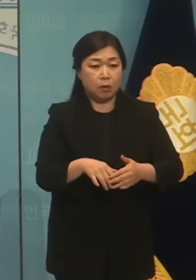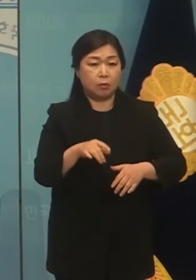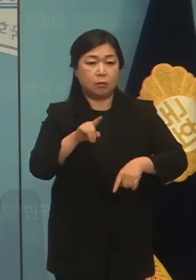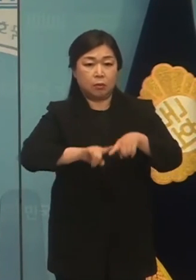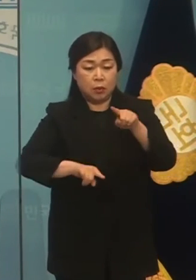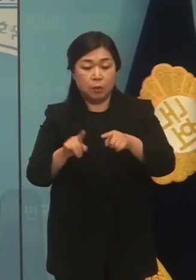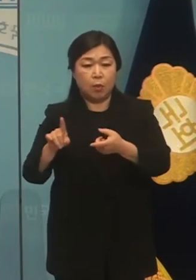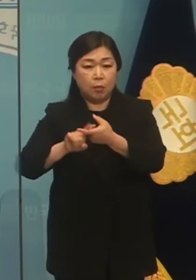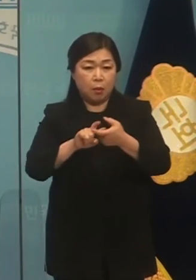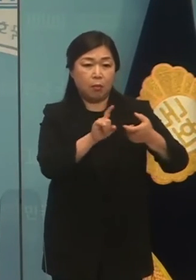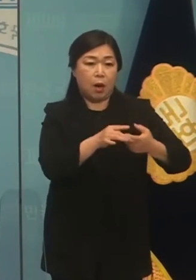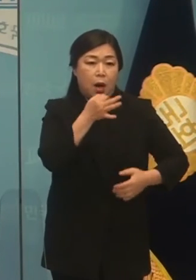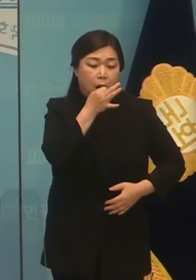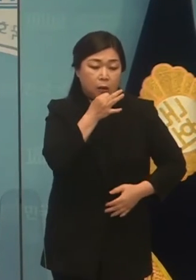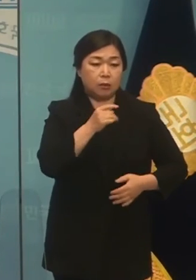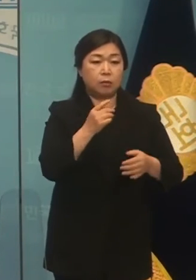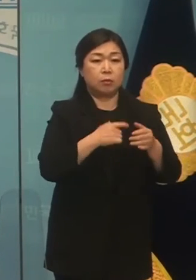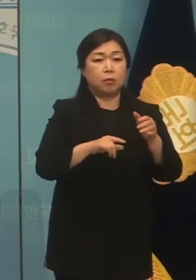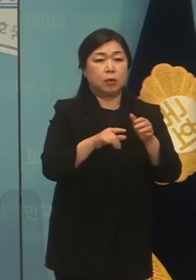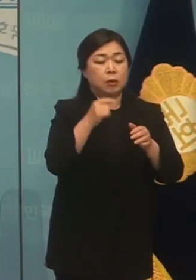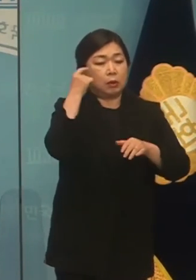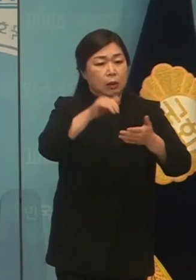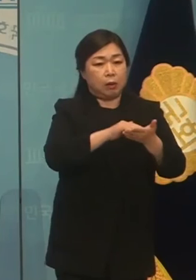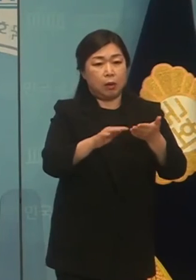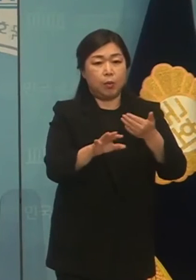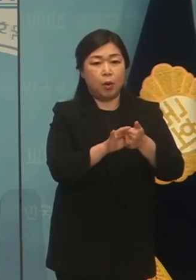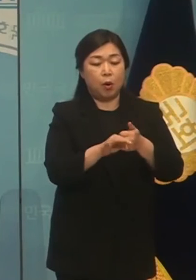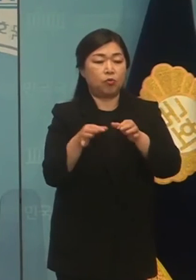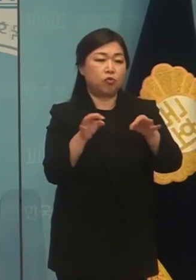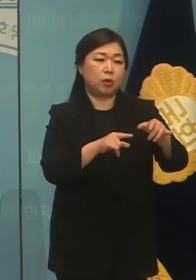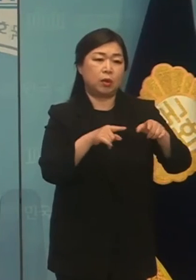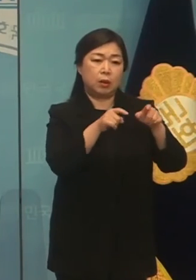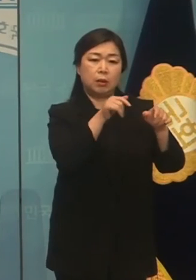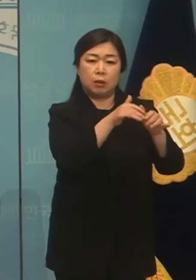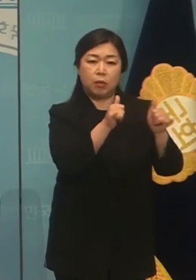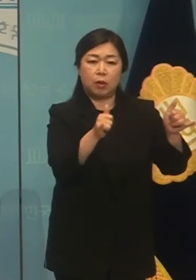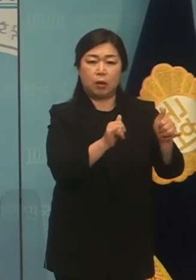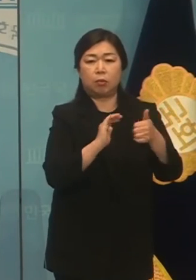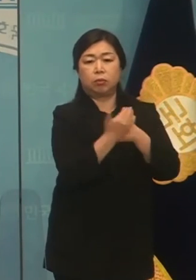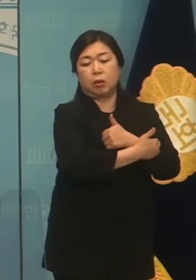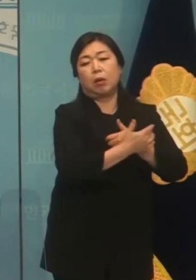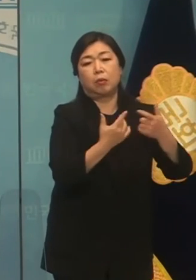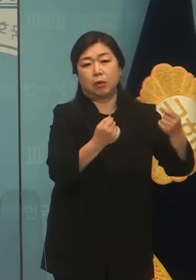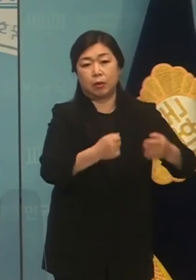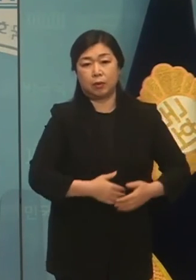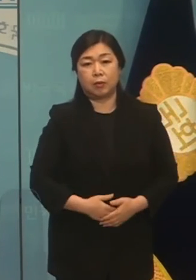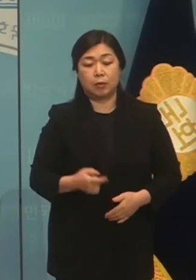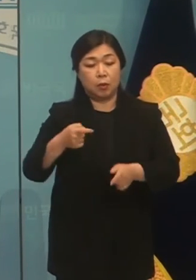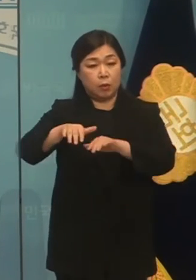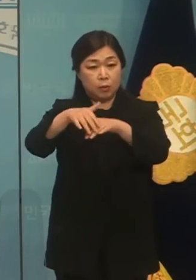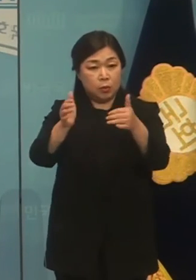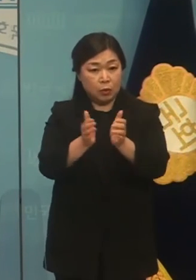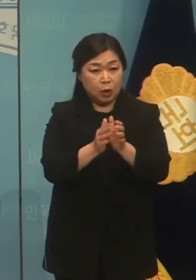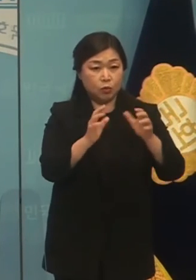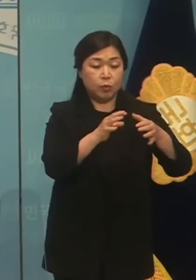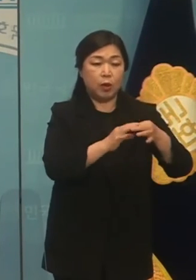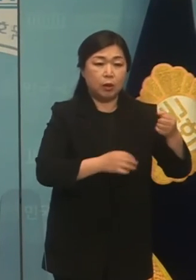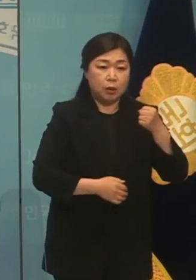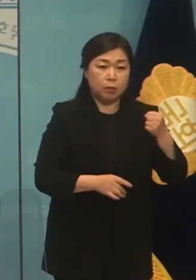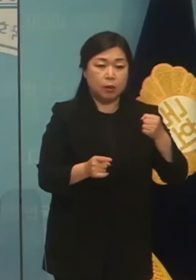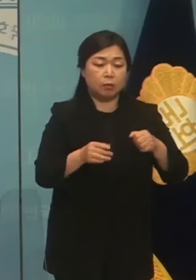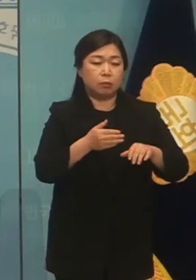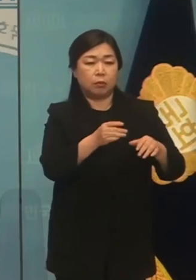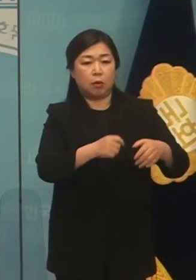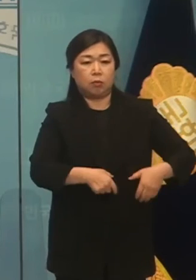유부를 따신다면 투기 세력을 비유하는 것과 다름없습니다. 더불어민주당과 국민의힘은 지체